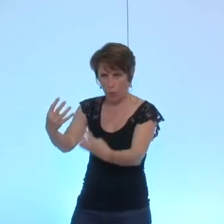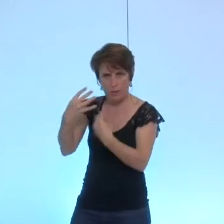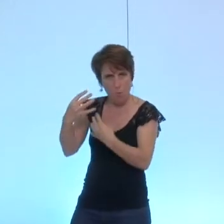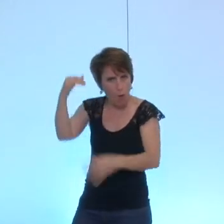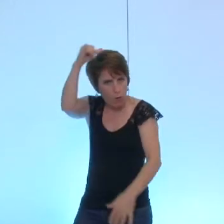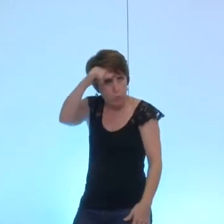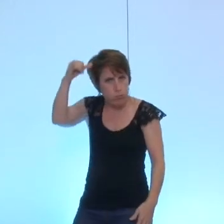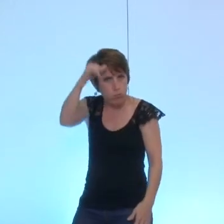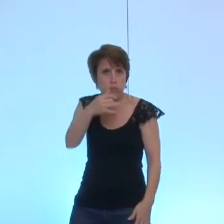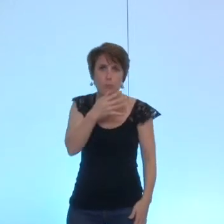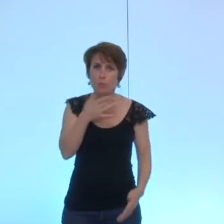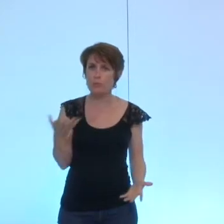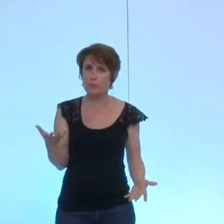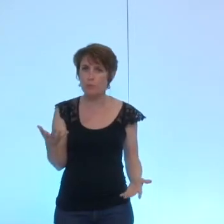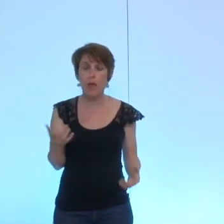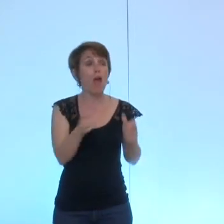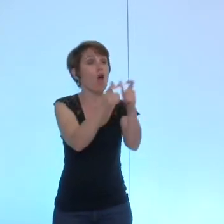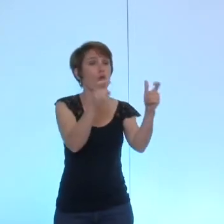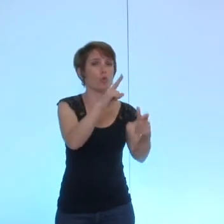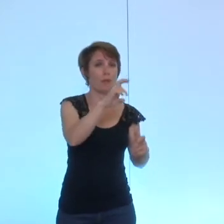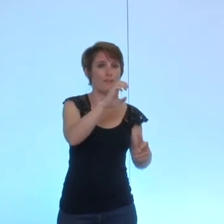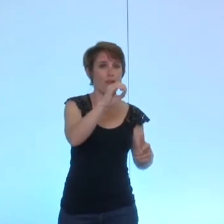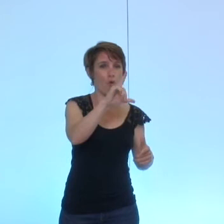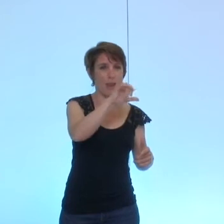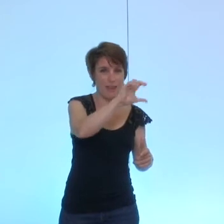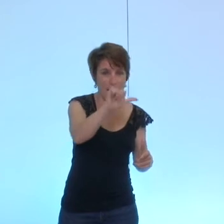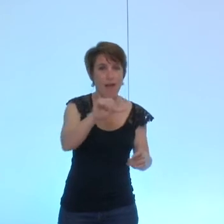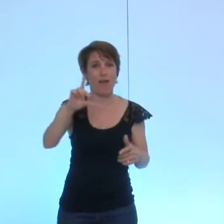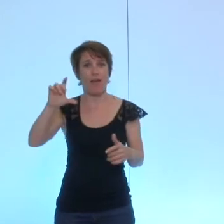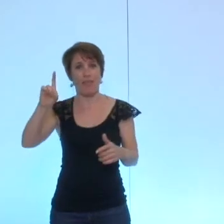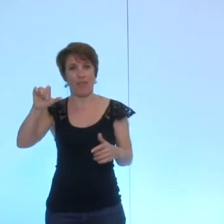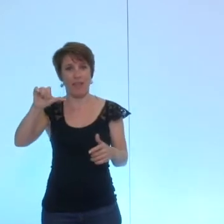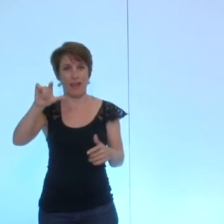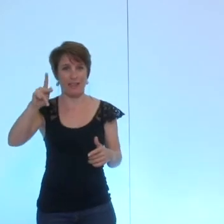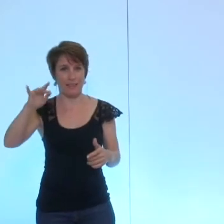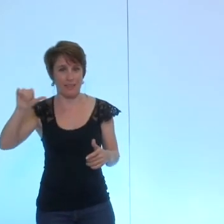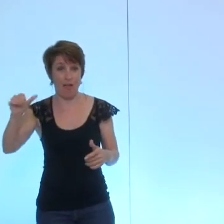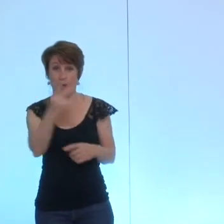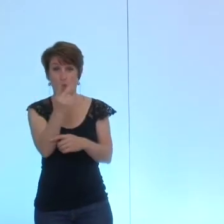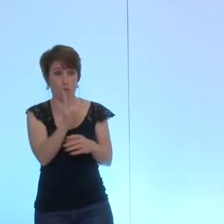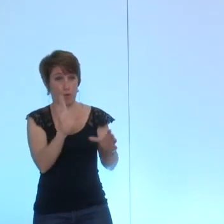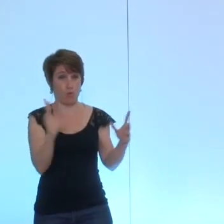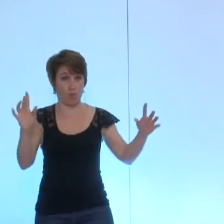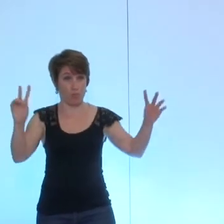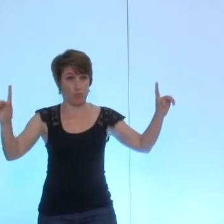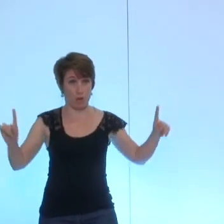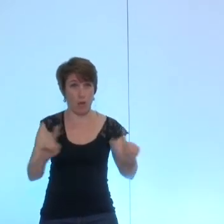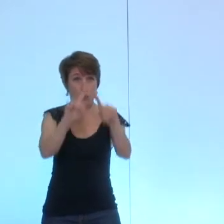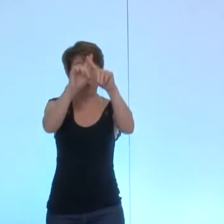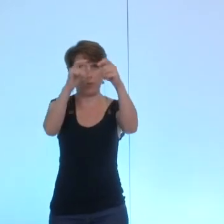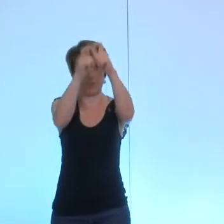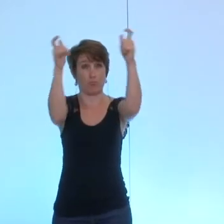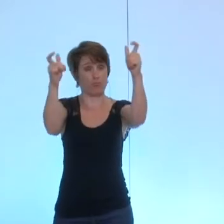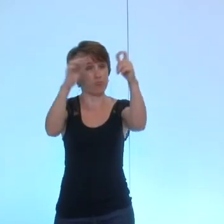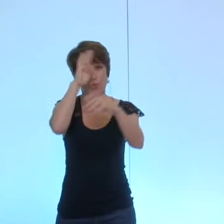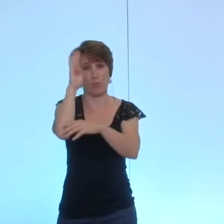pour information Veolia et Dalkia ce sont des démembrements d'une société archi connue puisque c'était l'ancienne générale des eaux